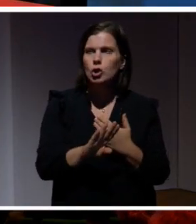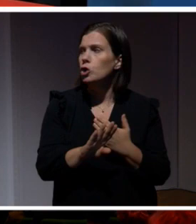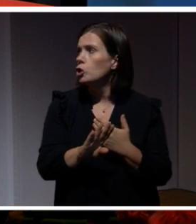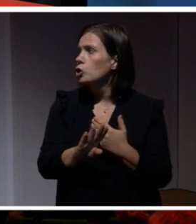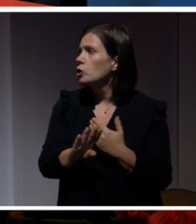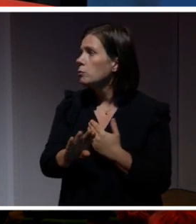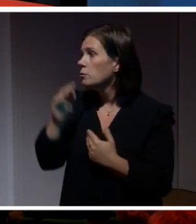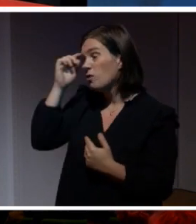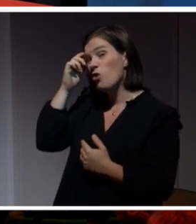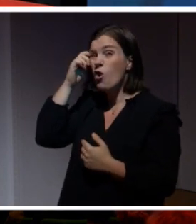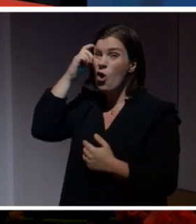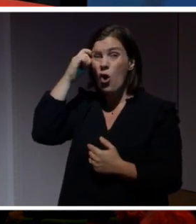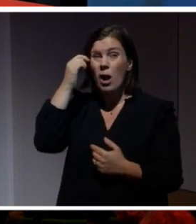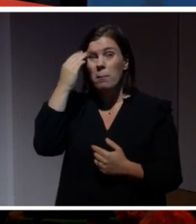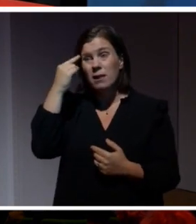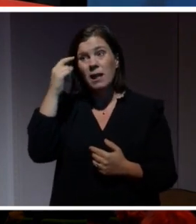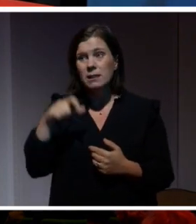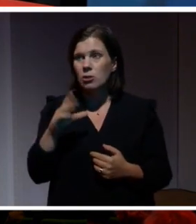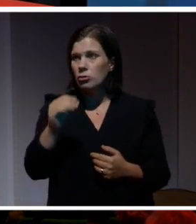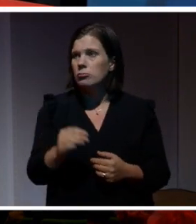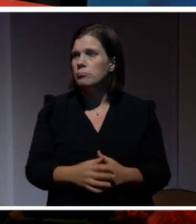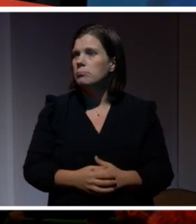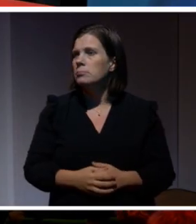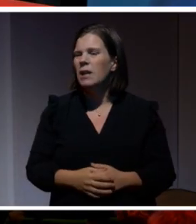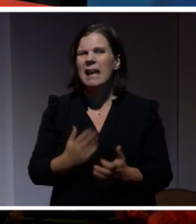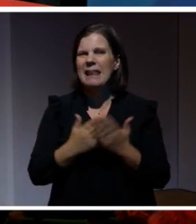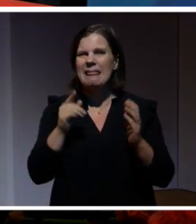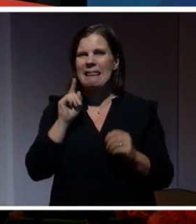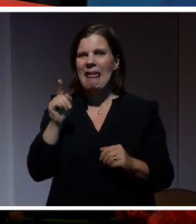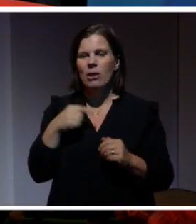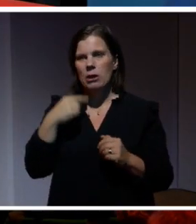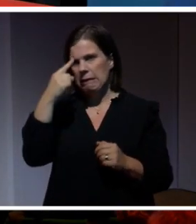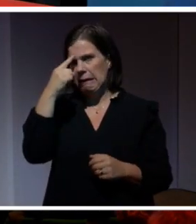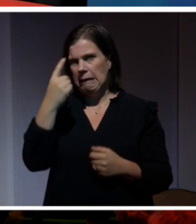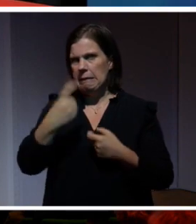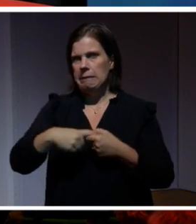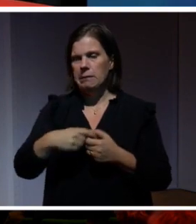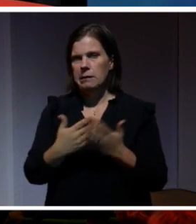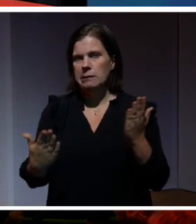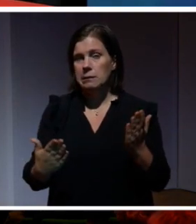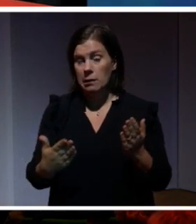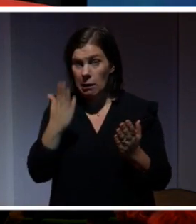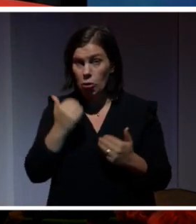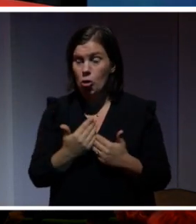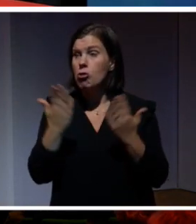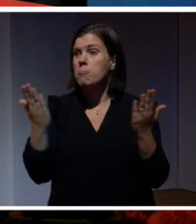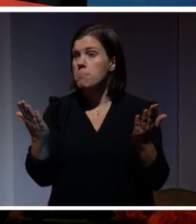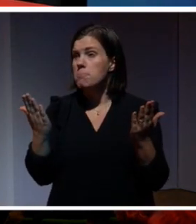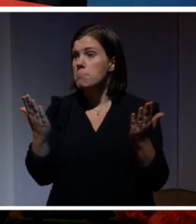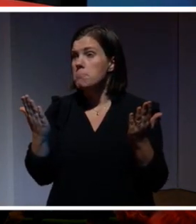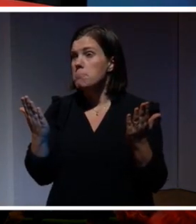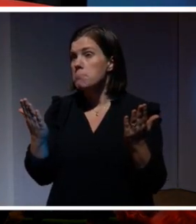Ja, det skulle man kunna tänka sig i och för sig. Det var inte den jag tänkte på. Du menar att det skulle kunna öppna för en hot?